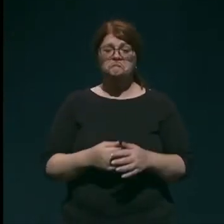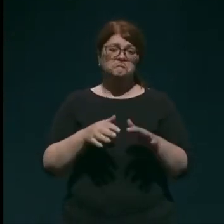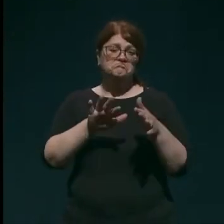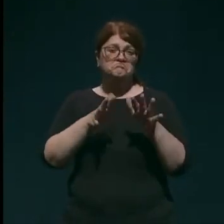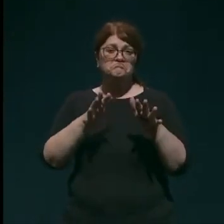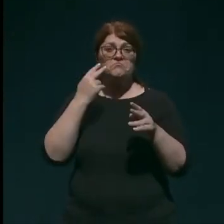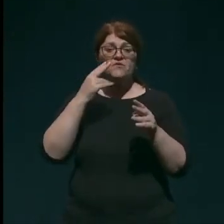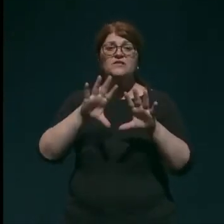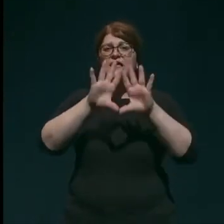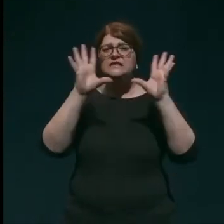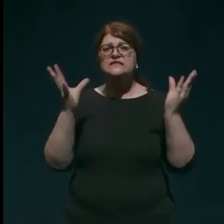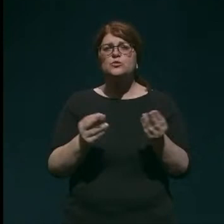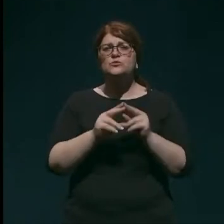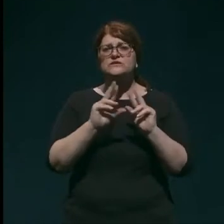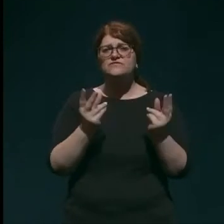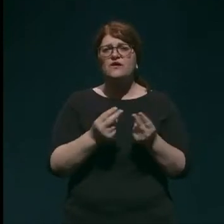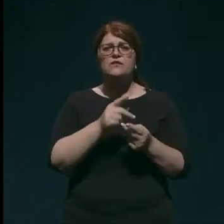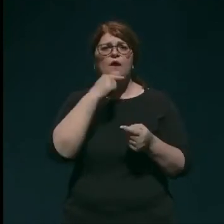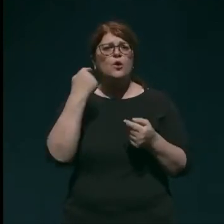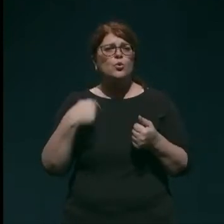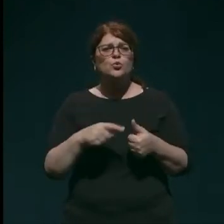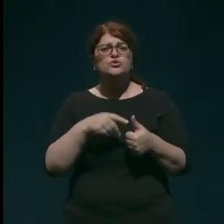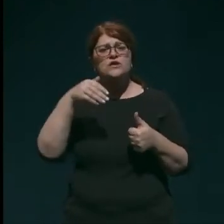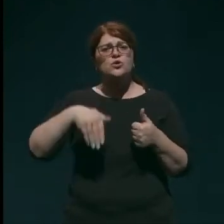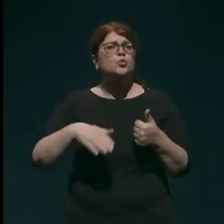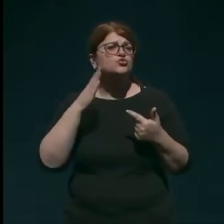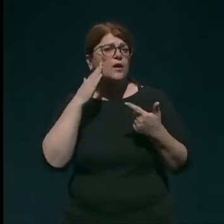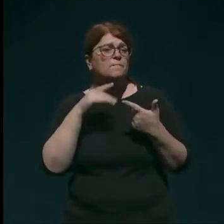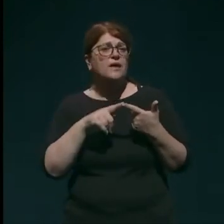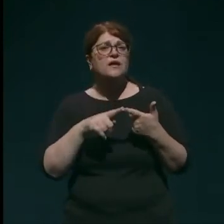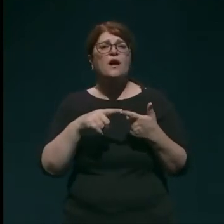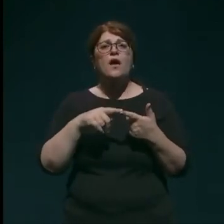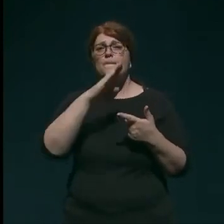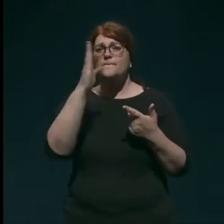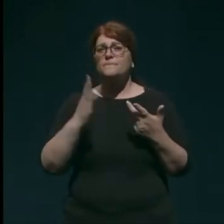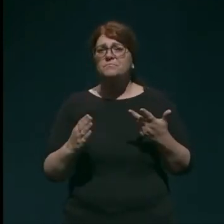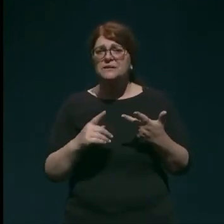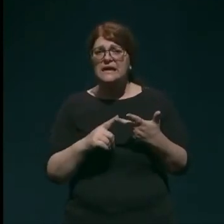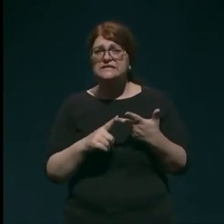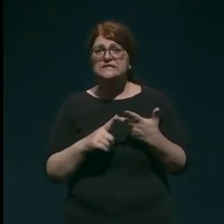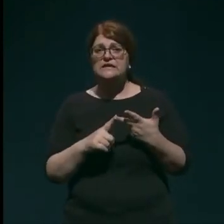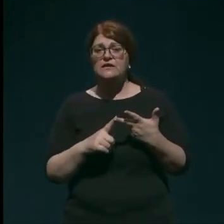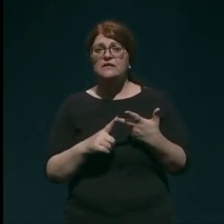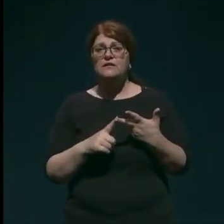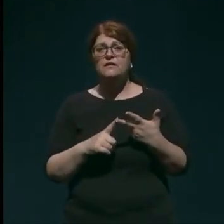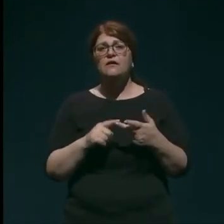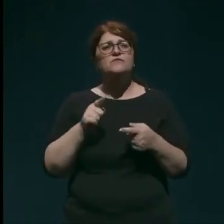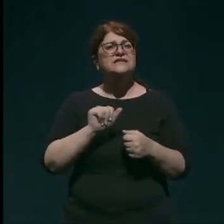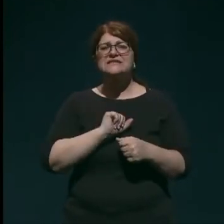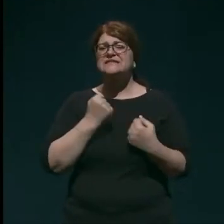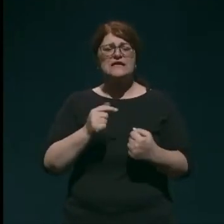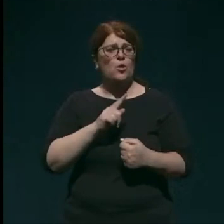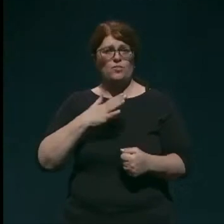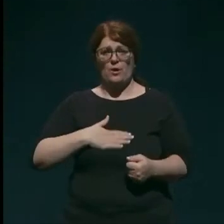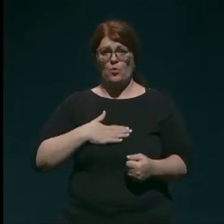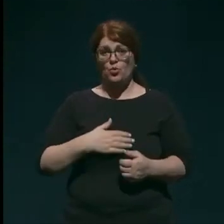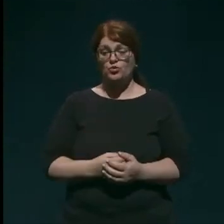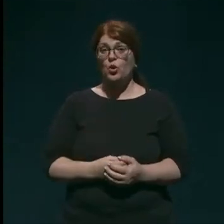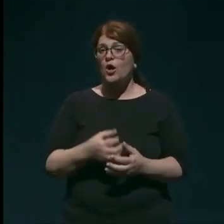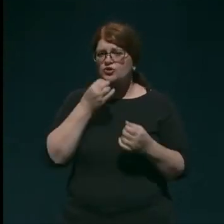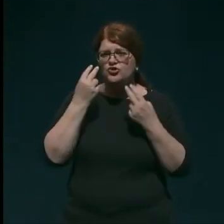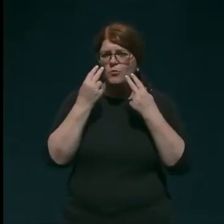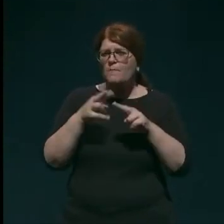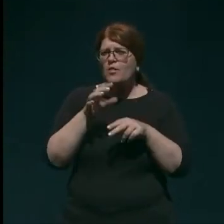cel svet, Rusija, smo rekli, Južna Amerika, problematična Brazilija, trenutno stanje je zelo neugodno. Če bi pogledali bolj